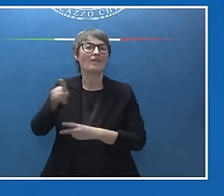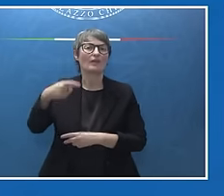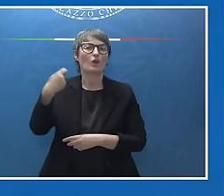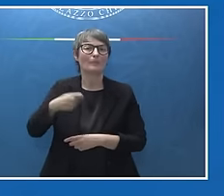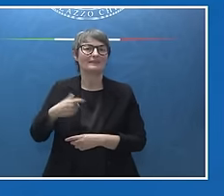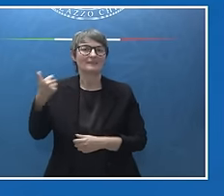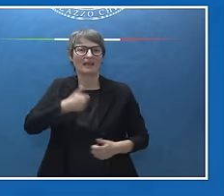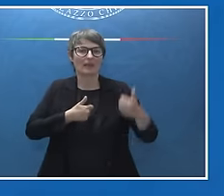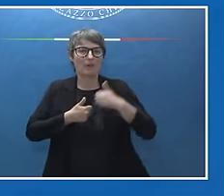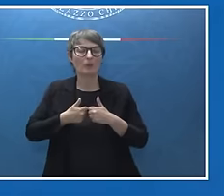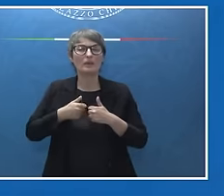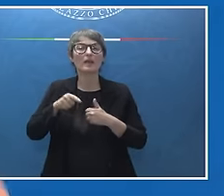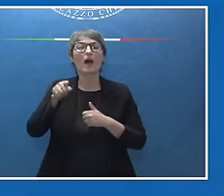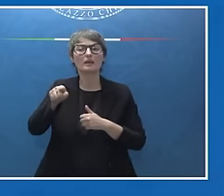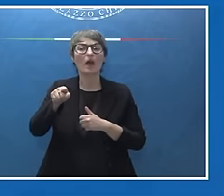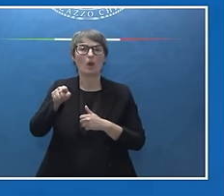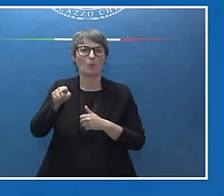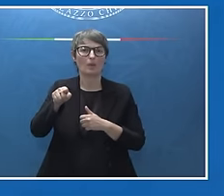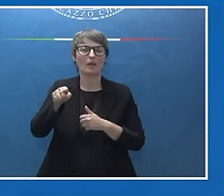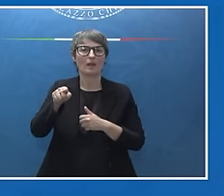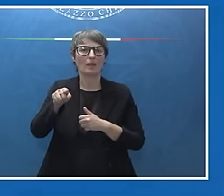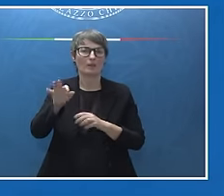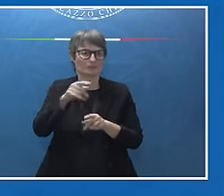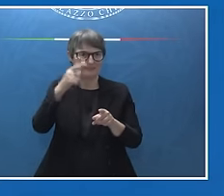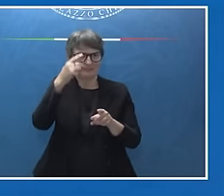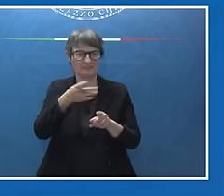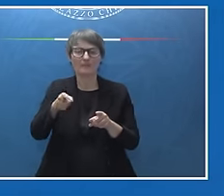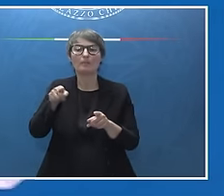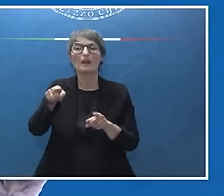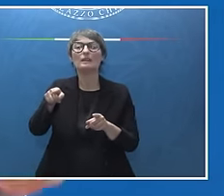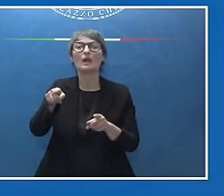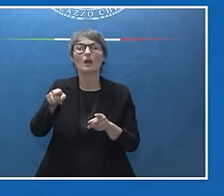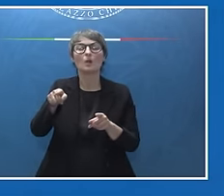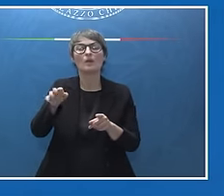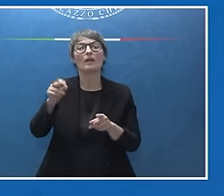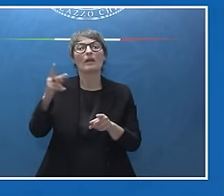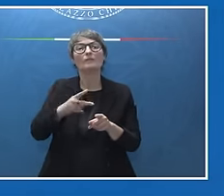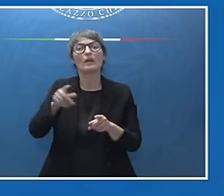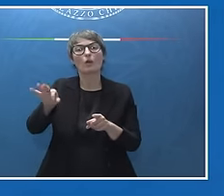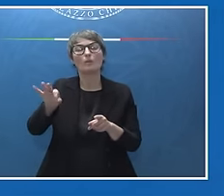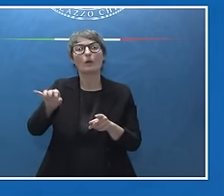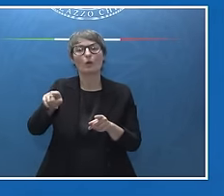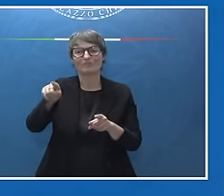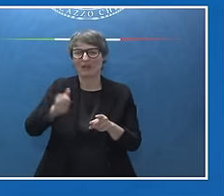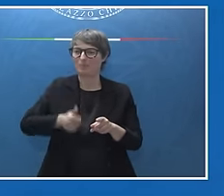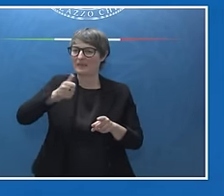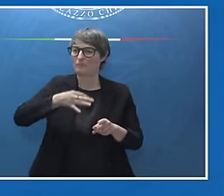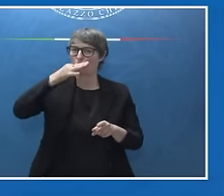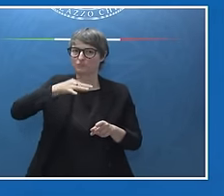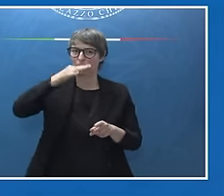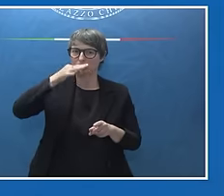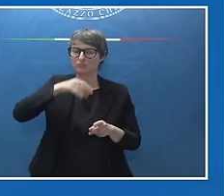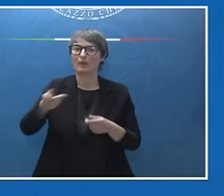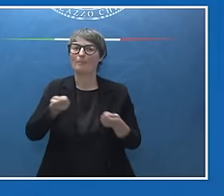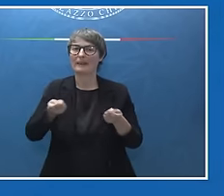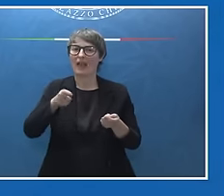tra l'altro ha introdotto, come sapete, è stato il nostro keynote speaker nella sessione Outreach, proprio sul tema